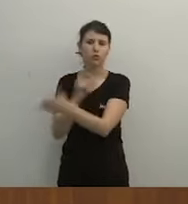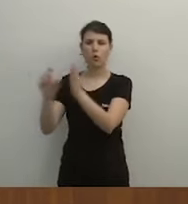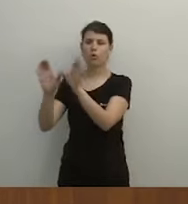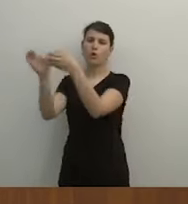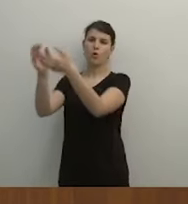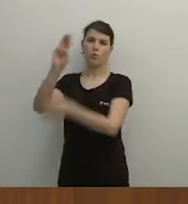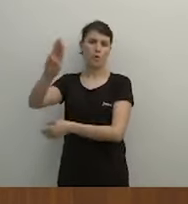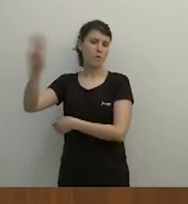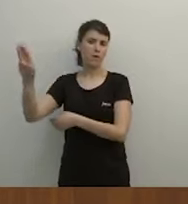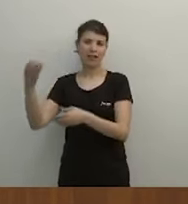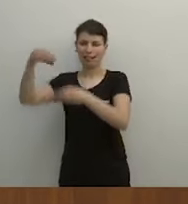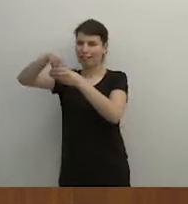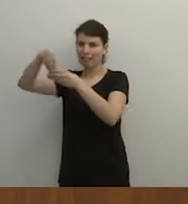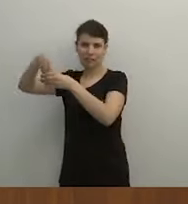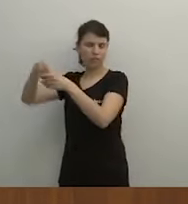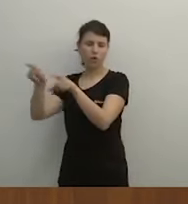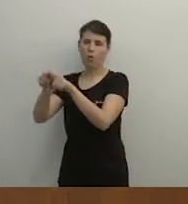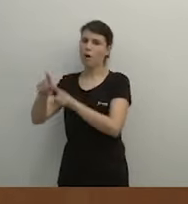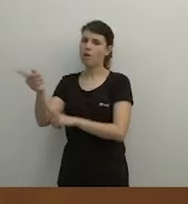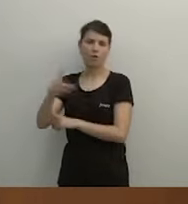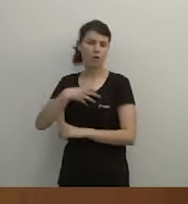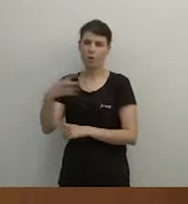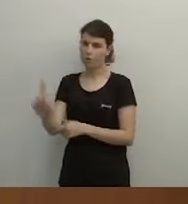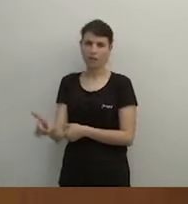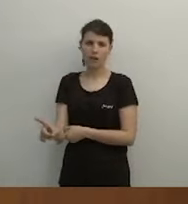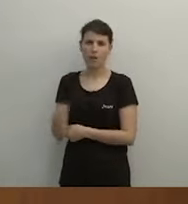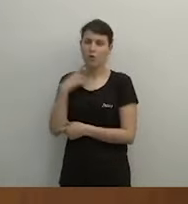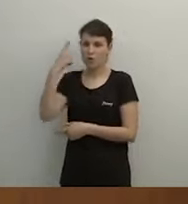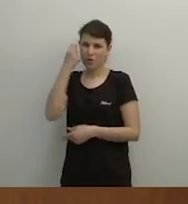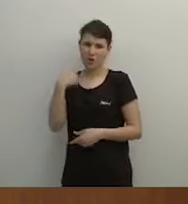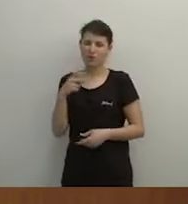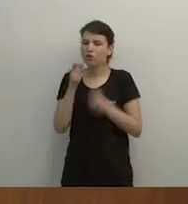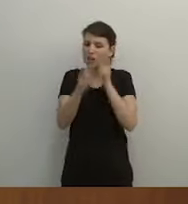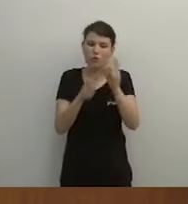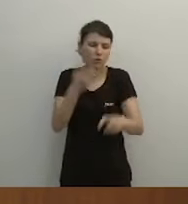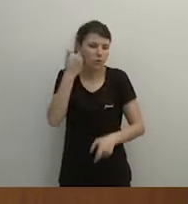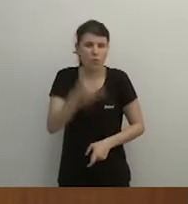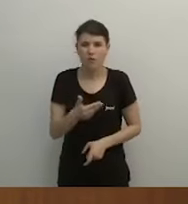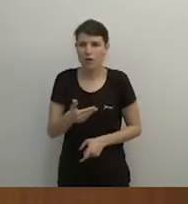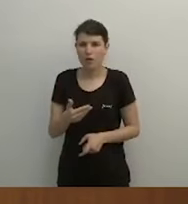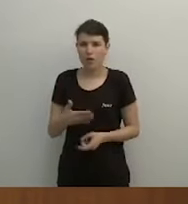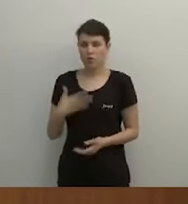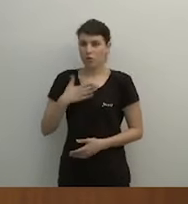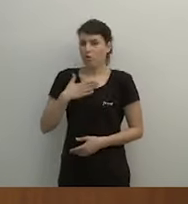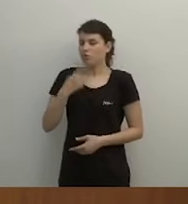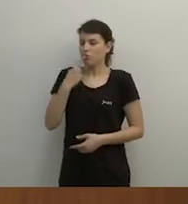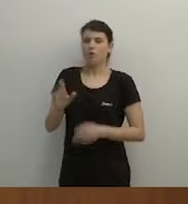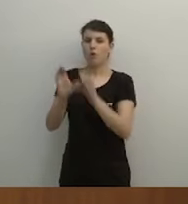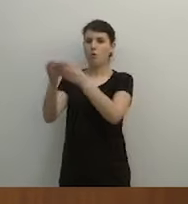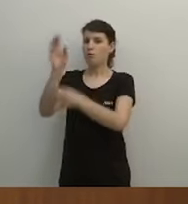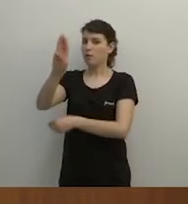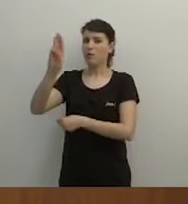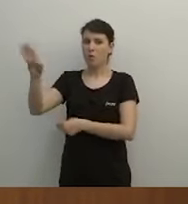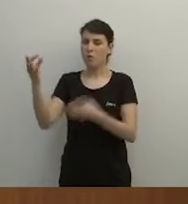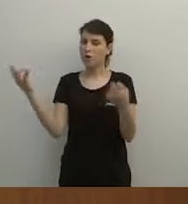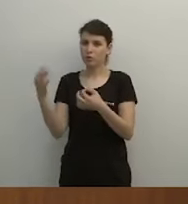enviados de Pepe Císcar, hagi proposat estos insults cap a nosaltres. Senyors del Partit Popular, la nostra feina és fiscalitzar,